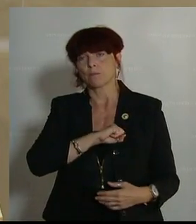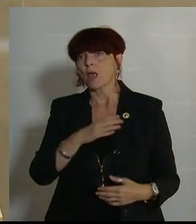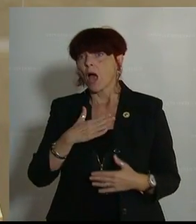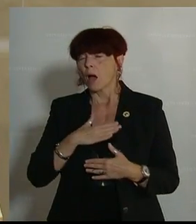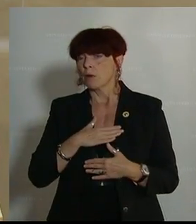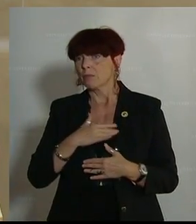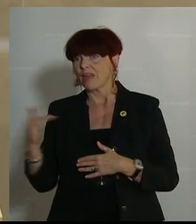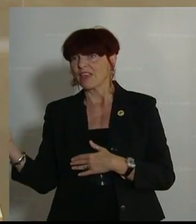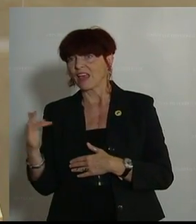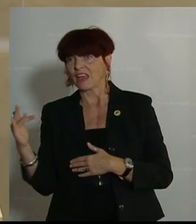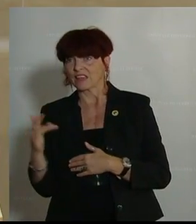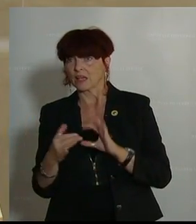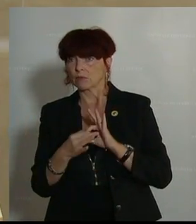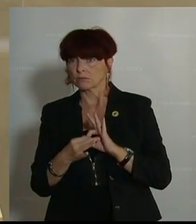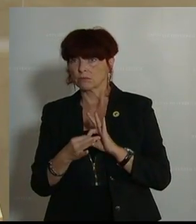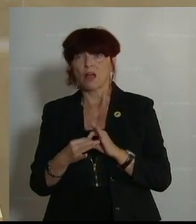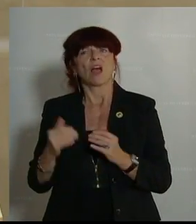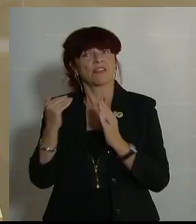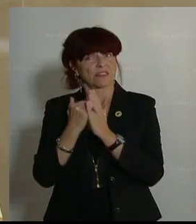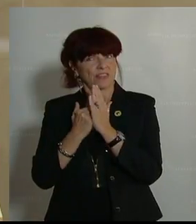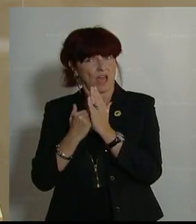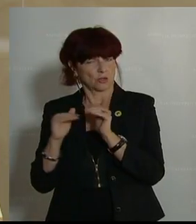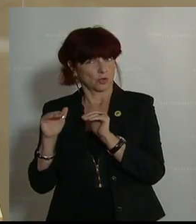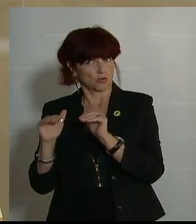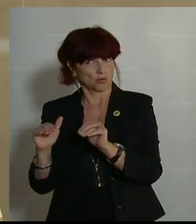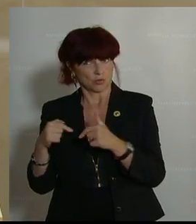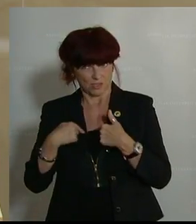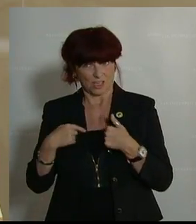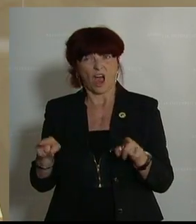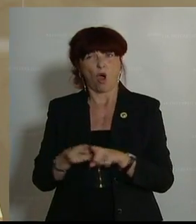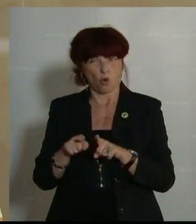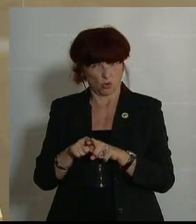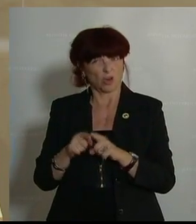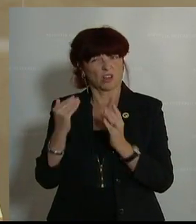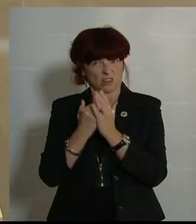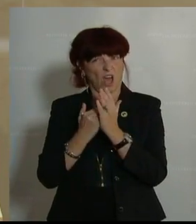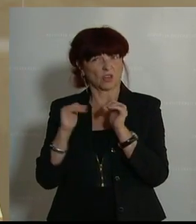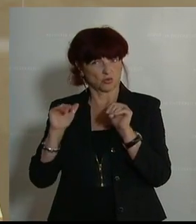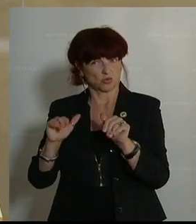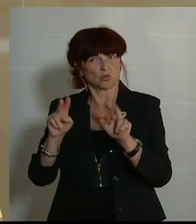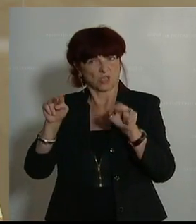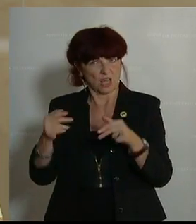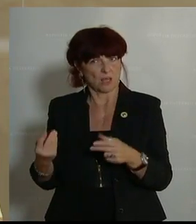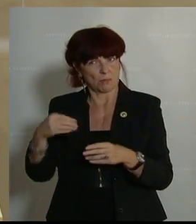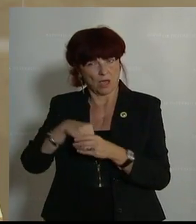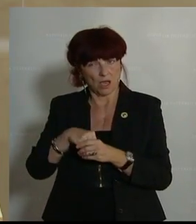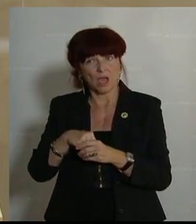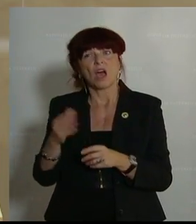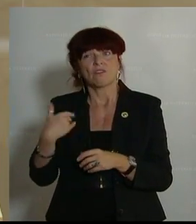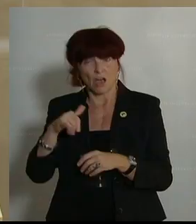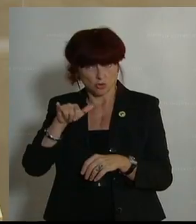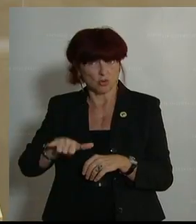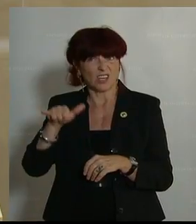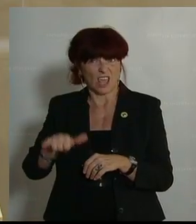Datenschützers, da ich genauso wie mein Nachredner Kollege Ofenauer auch im Datenschutzrat sitze. Da haben wir bereits im Jänner eine kurze